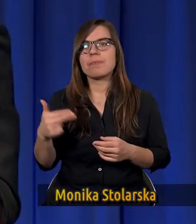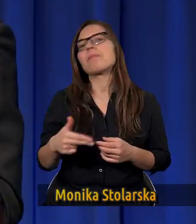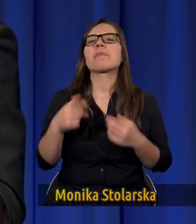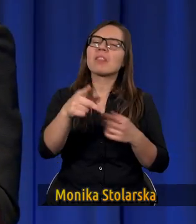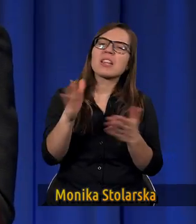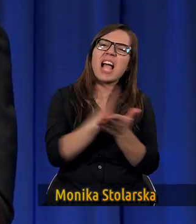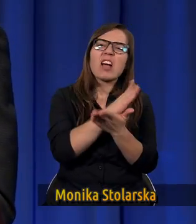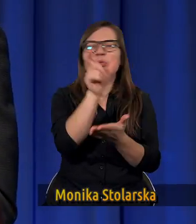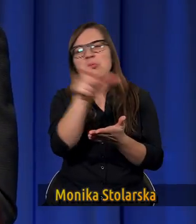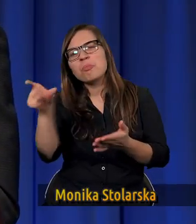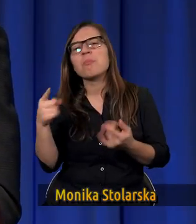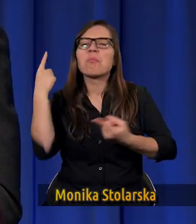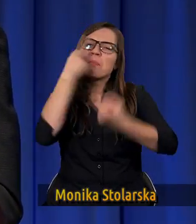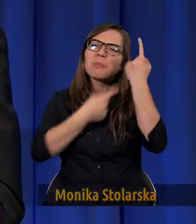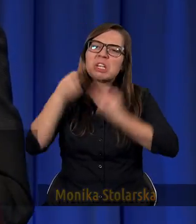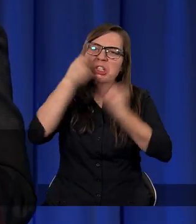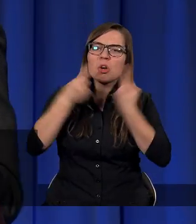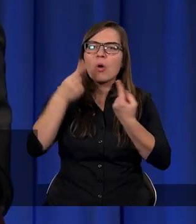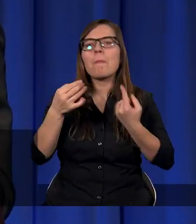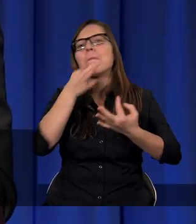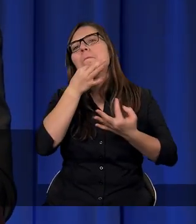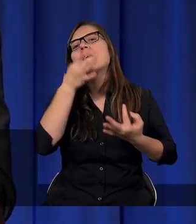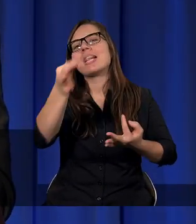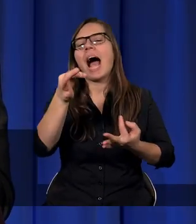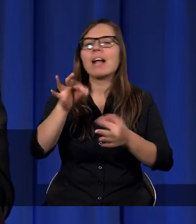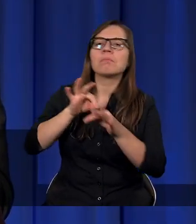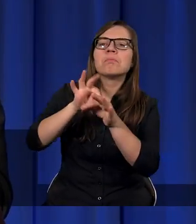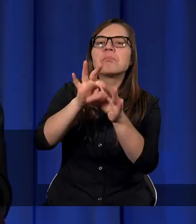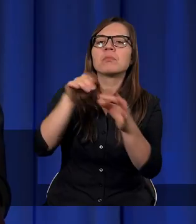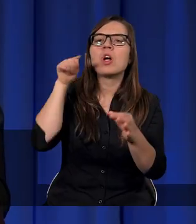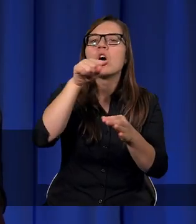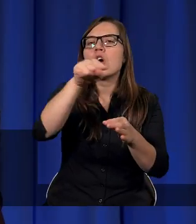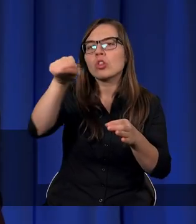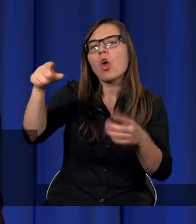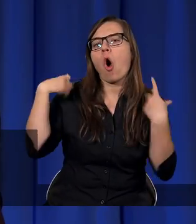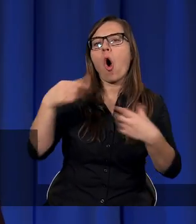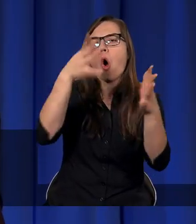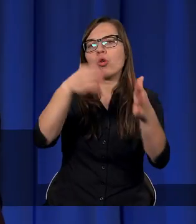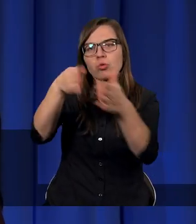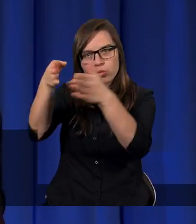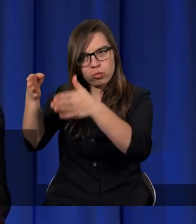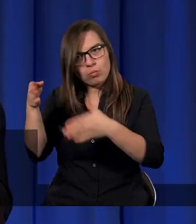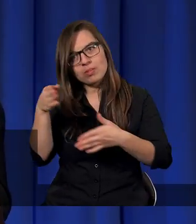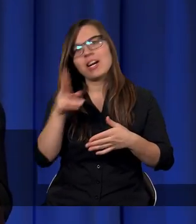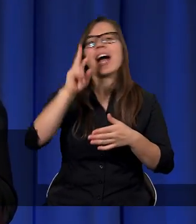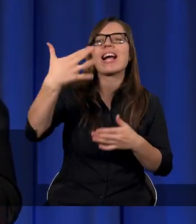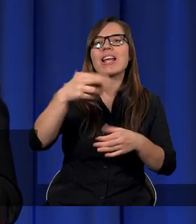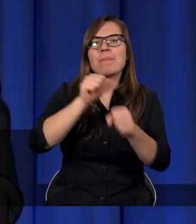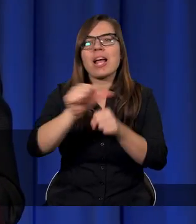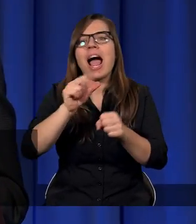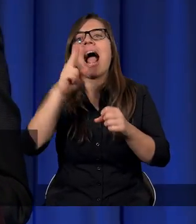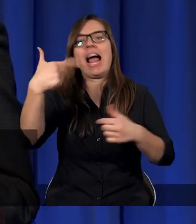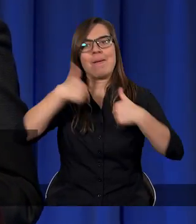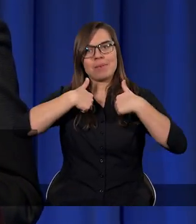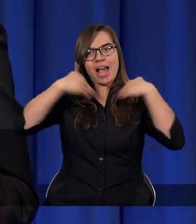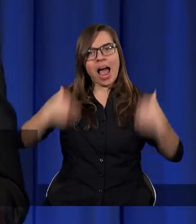niektórzy z Was myślą, że jest to pytanie skierowane właśnie do odbiorcy tego kazania, kim jesteś, to znaczy kim